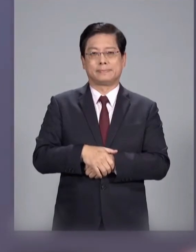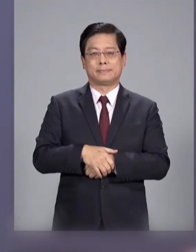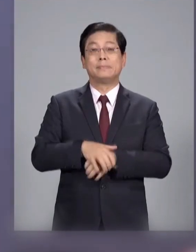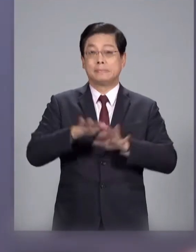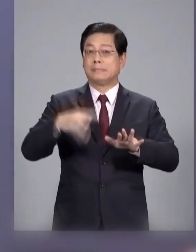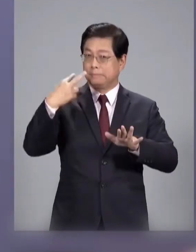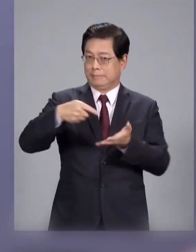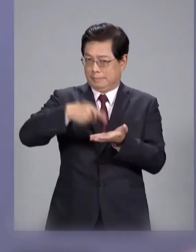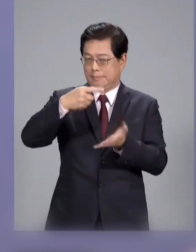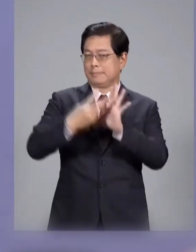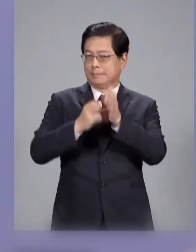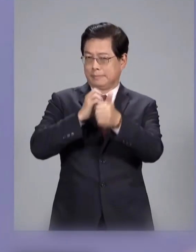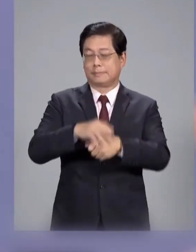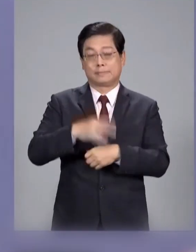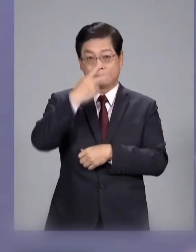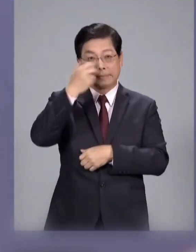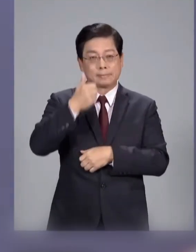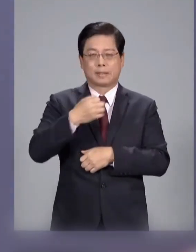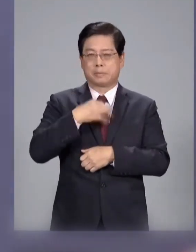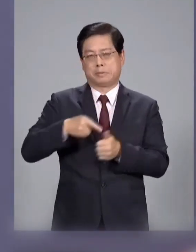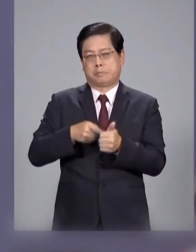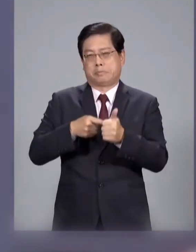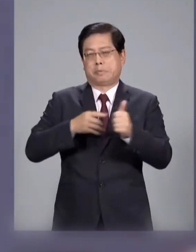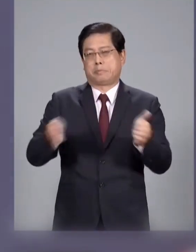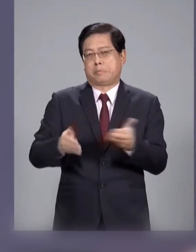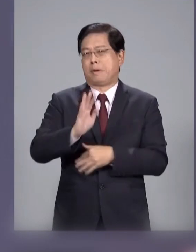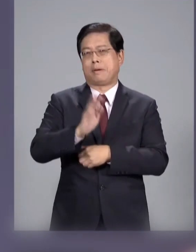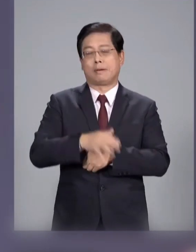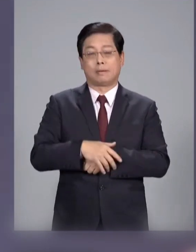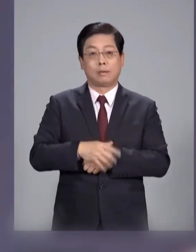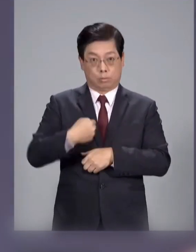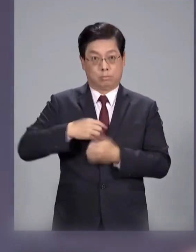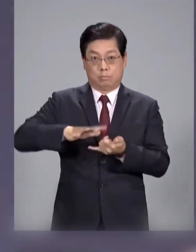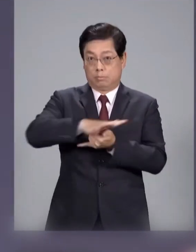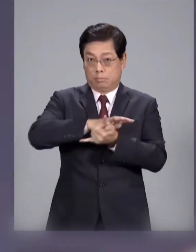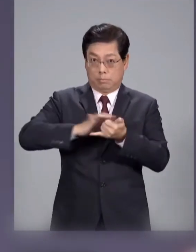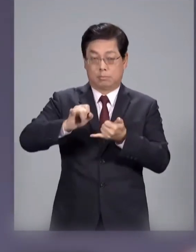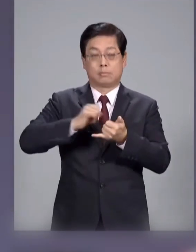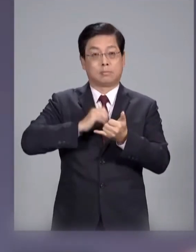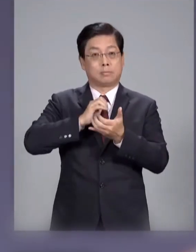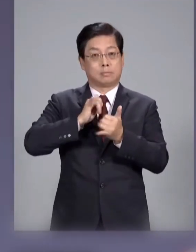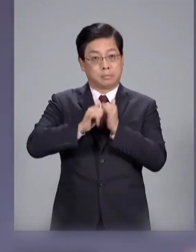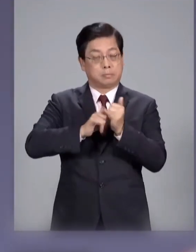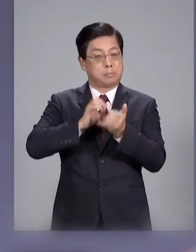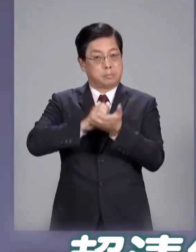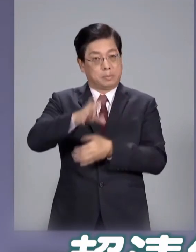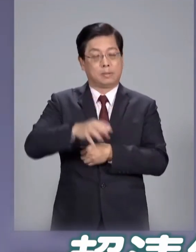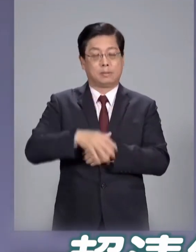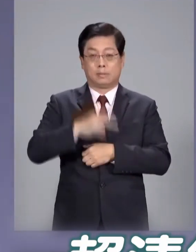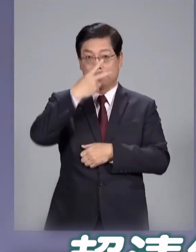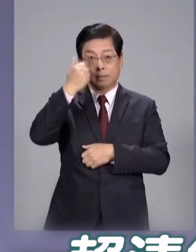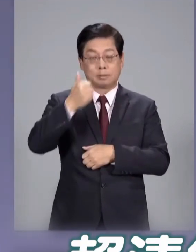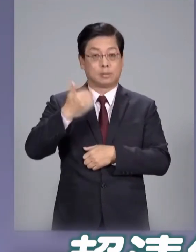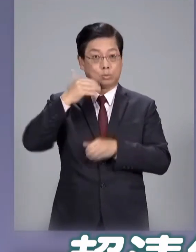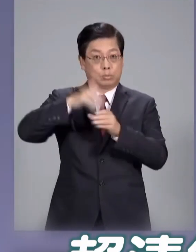我在这边再强调一次赖清德不要挑拨了我跟你说我跟全国的民众报告赖清德